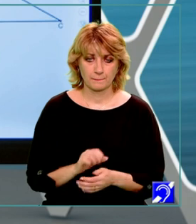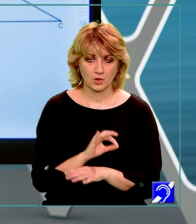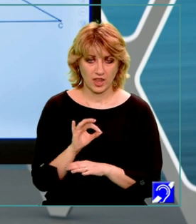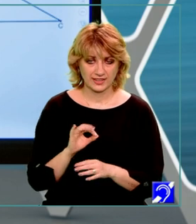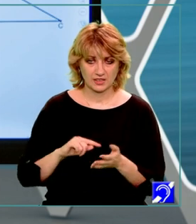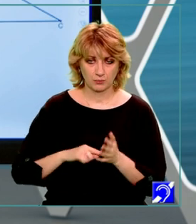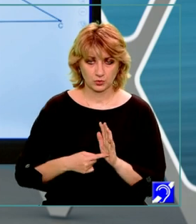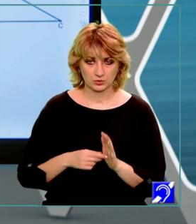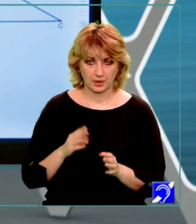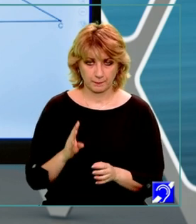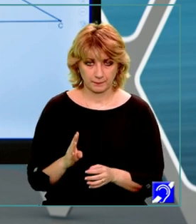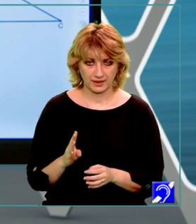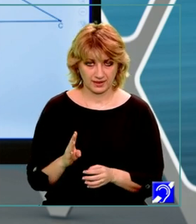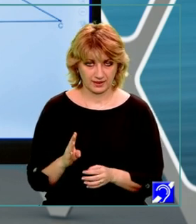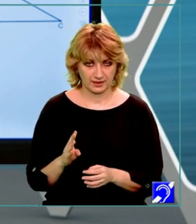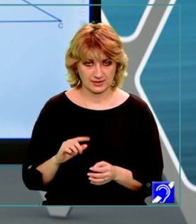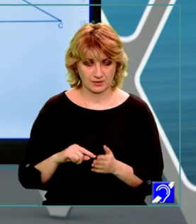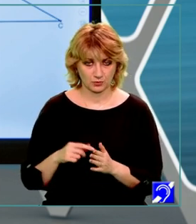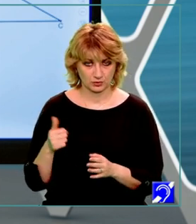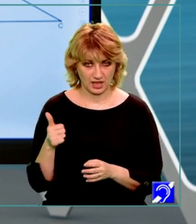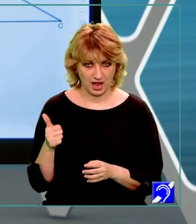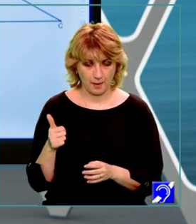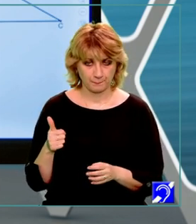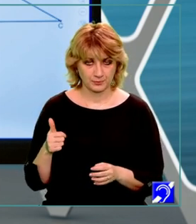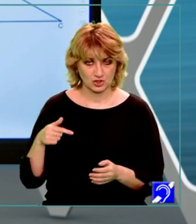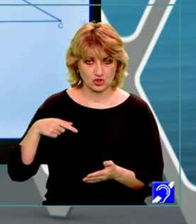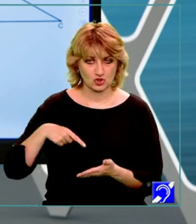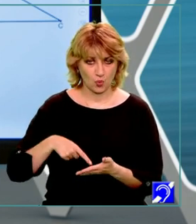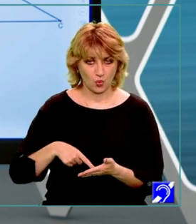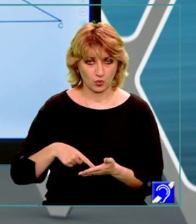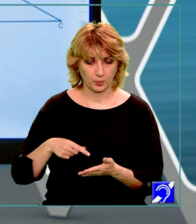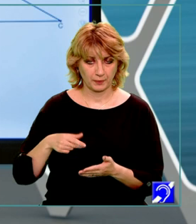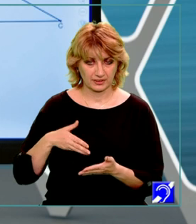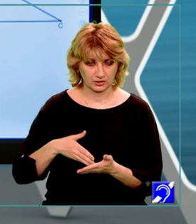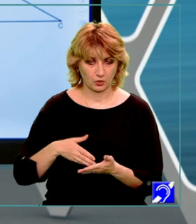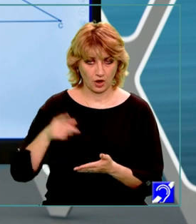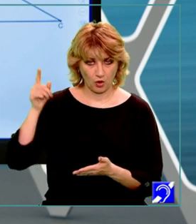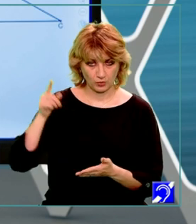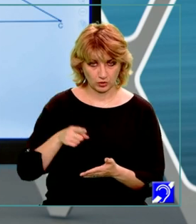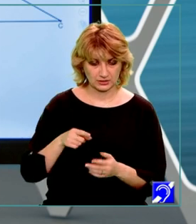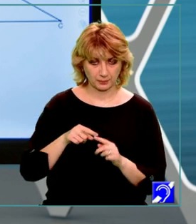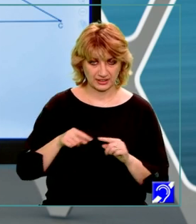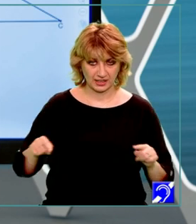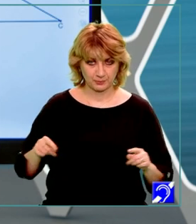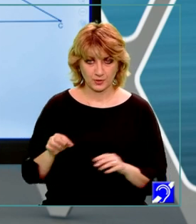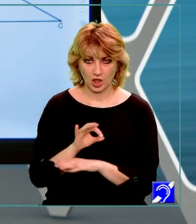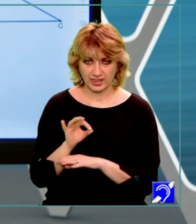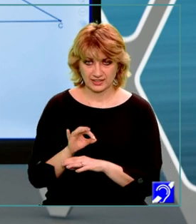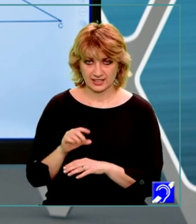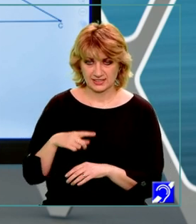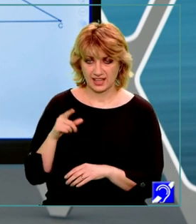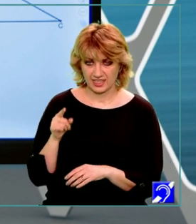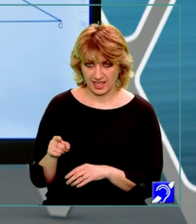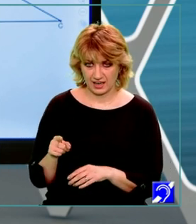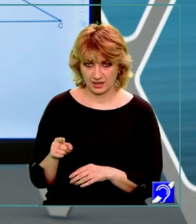punctului B pe EC este punctul A piciorul perpendicularei coborâte din punct pe dreaptă proiecția lui E este el însuși